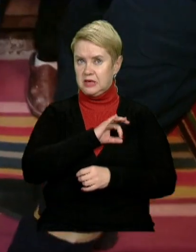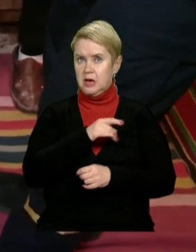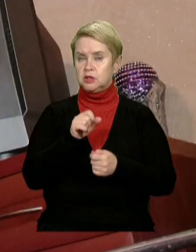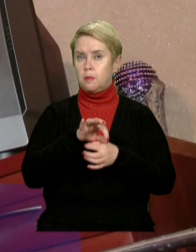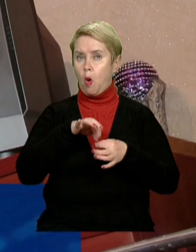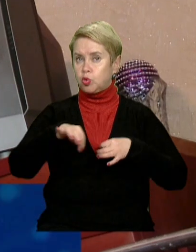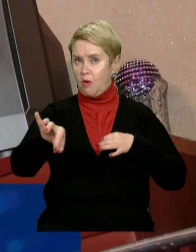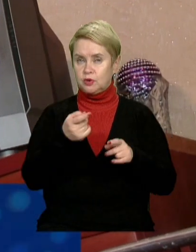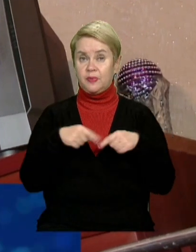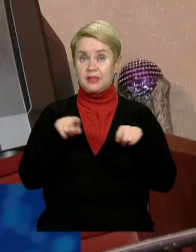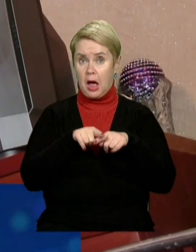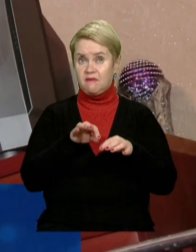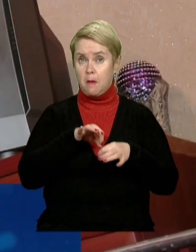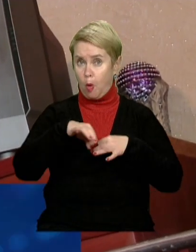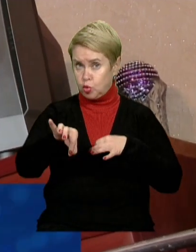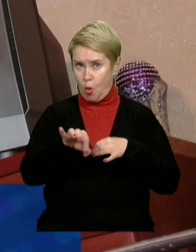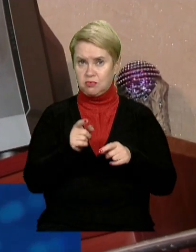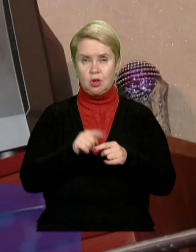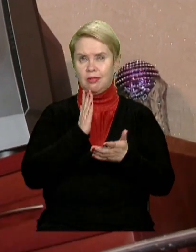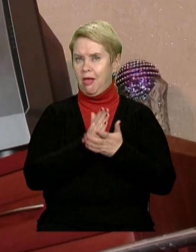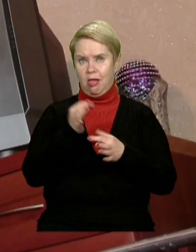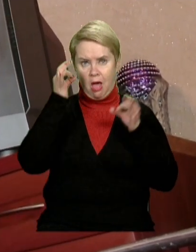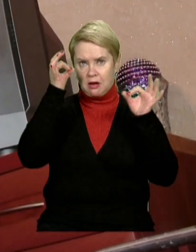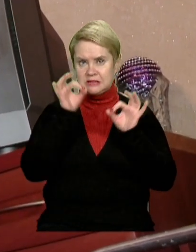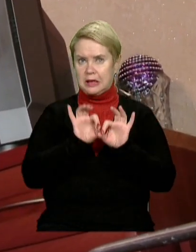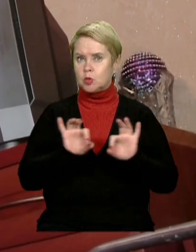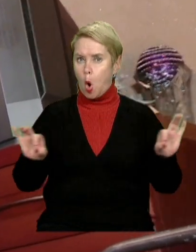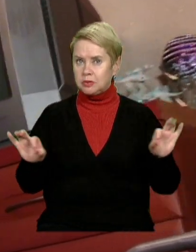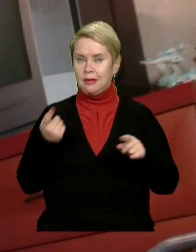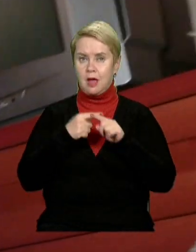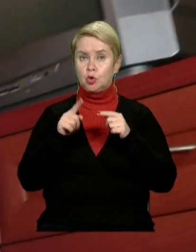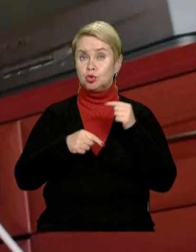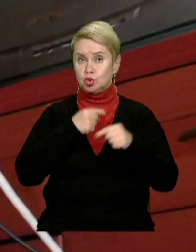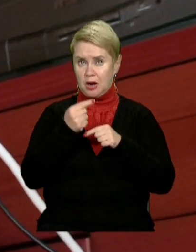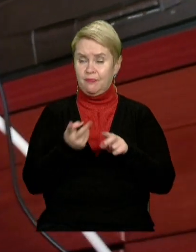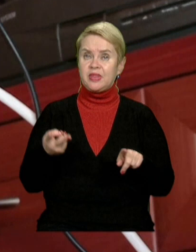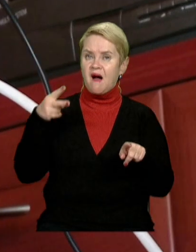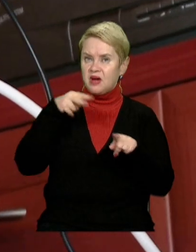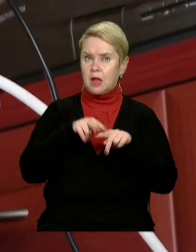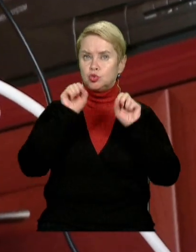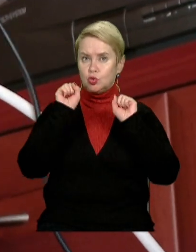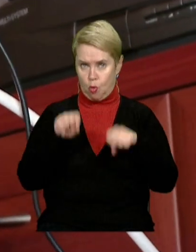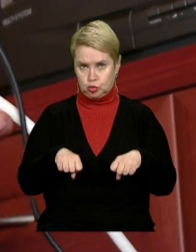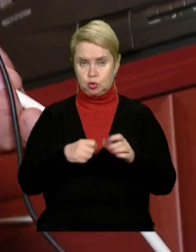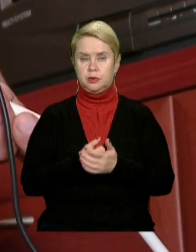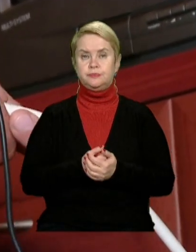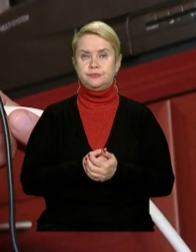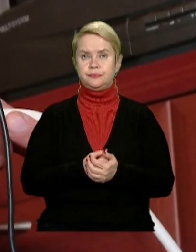подовжувачем. Дані подовжувачі мають неякісні дроти, які через навантаження можуть